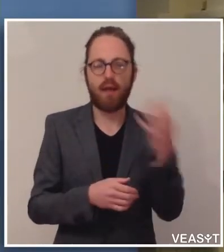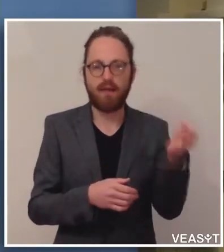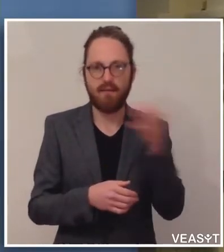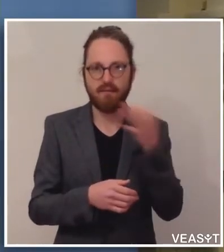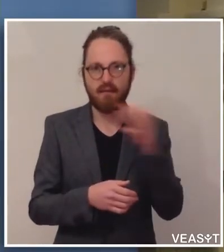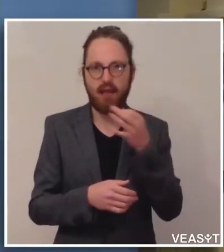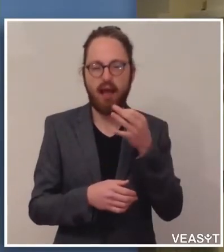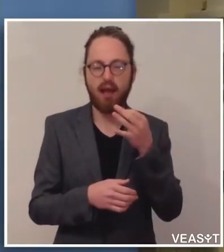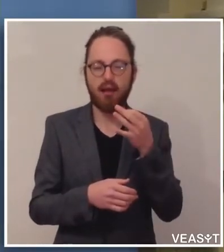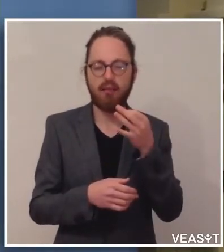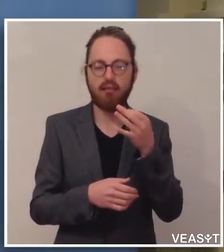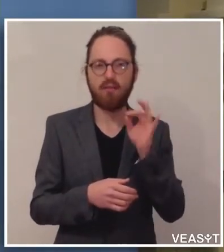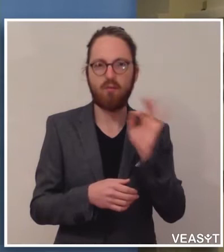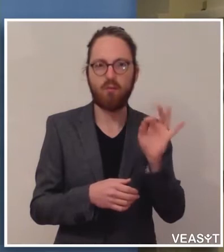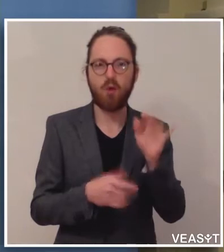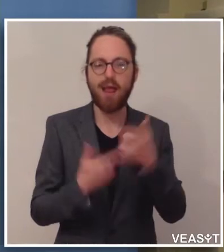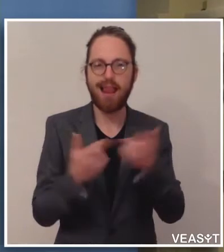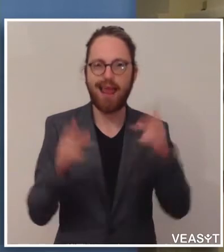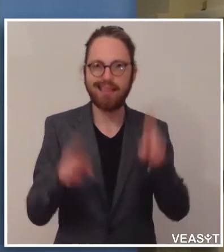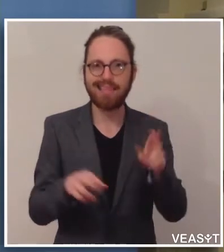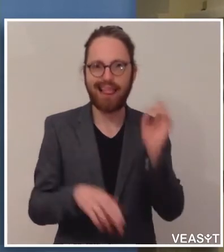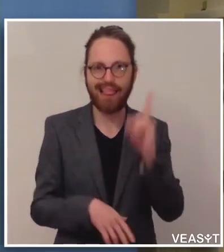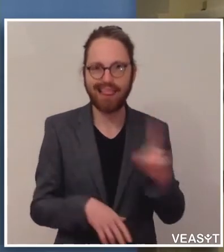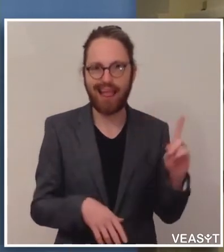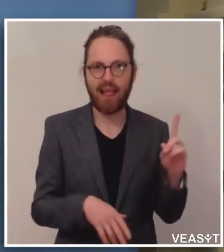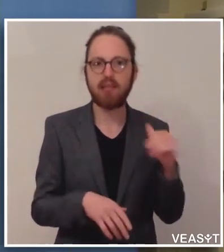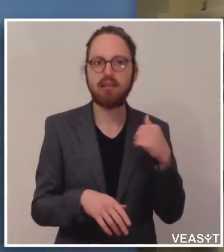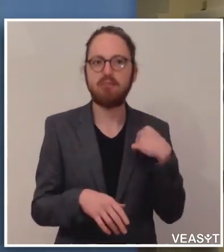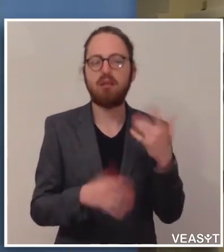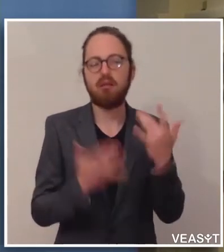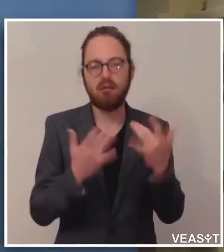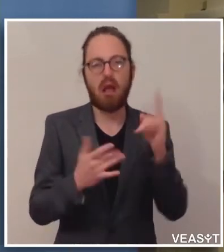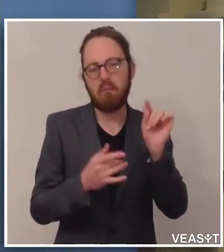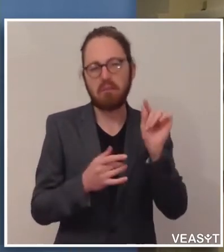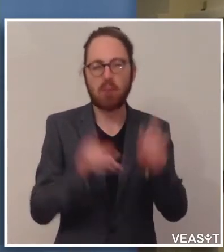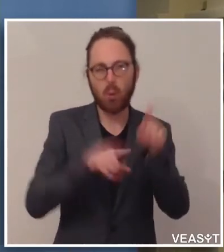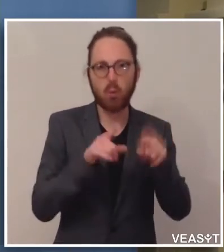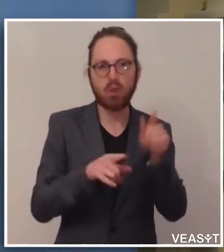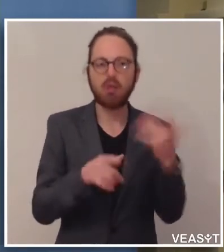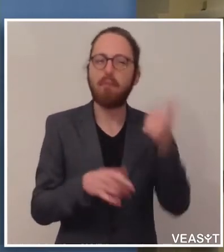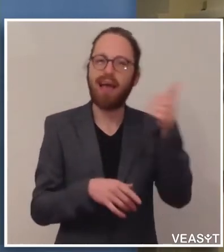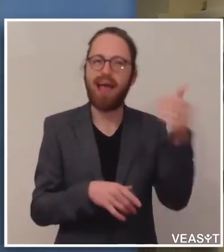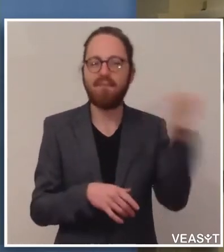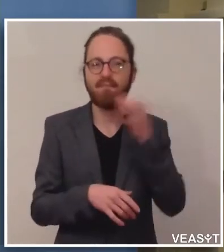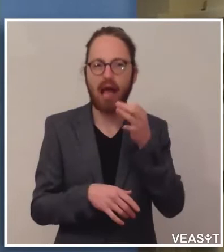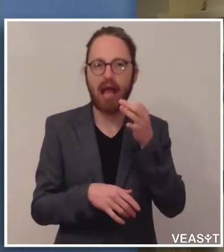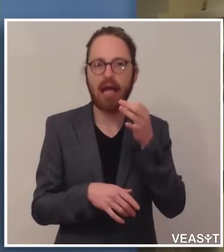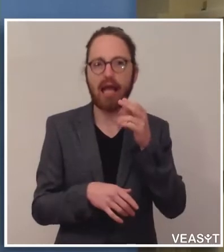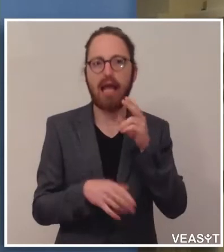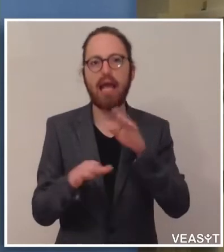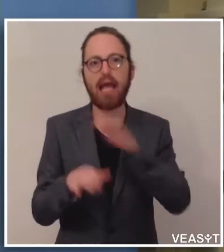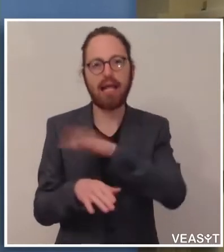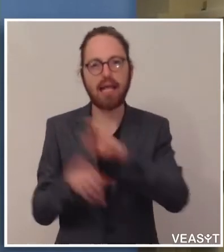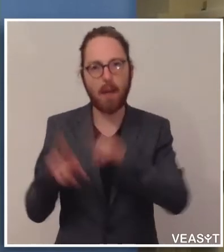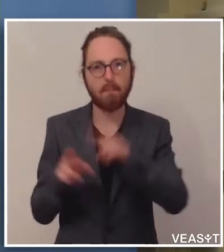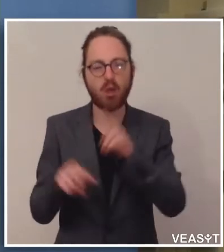Landesrätin Degg gerichtet sind, auch wenn sie unterschiedlicher Natur sind. Eine Frage ist zur Kinderbetreuung im Sommer, das Thema, das